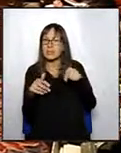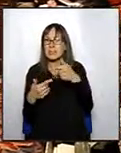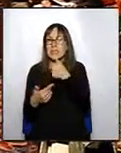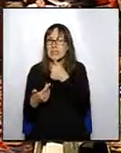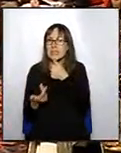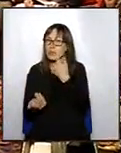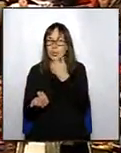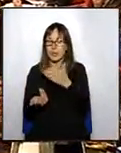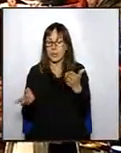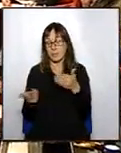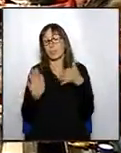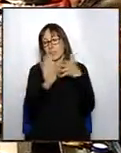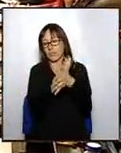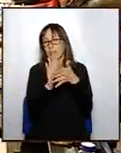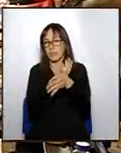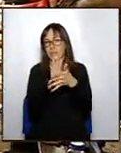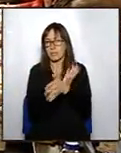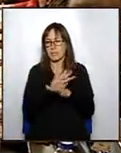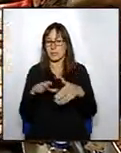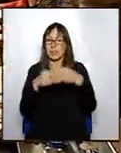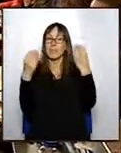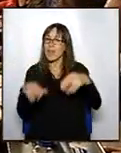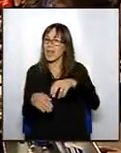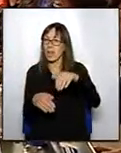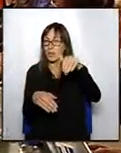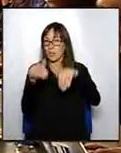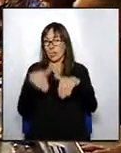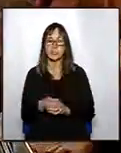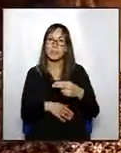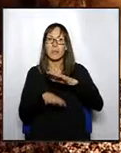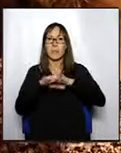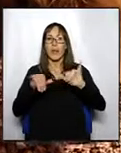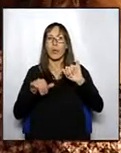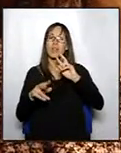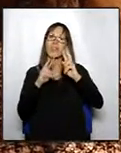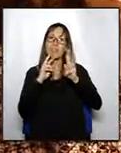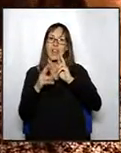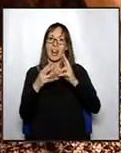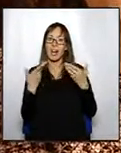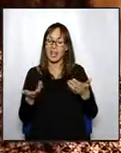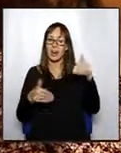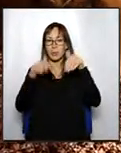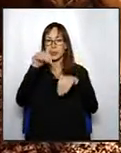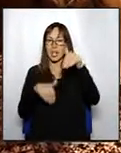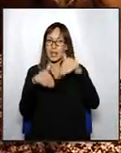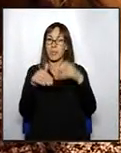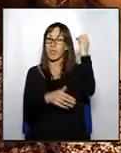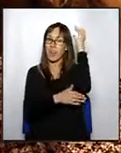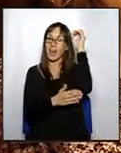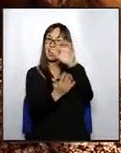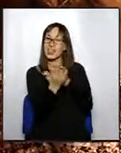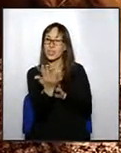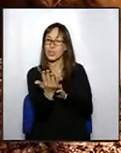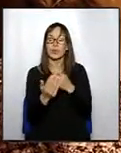'abstenció. Aquests dos motius fonamentals i ens abstindrem. Moltes gràcies. Això, doncs, passem a votació aquesta declaració.